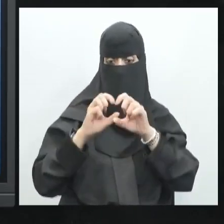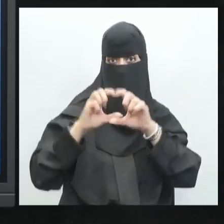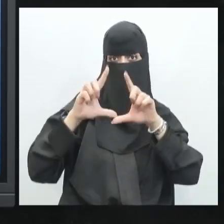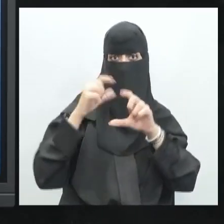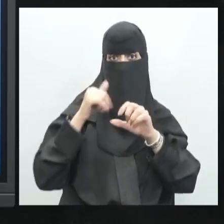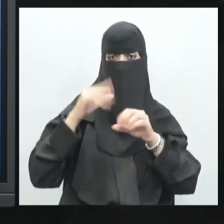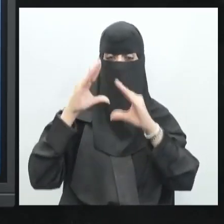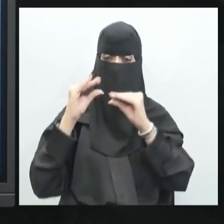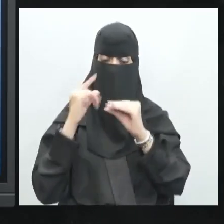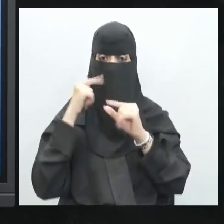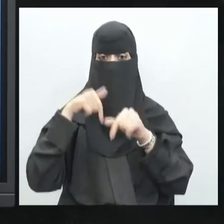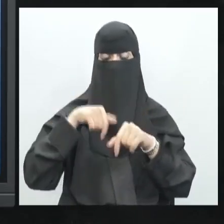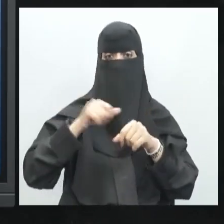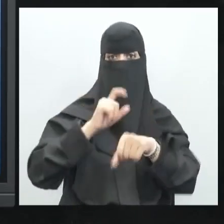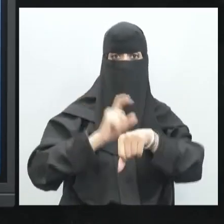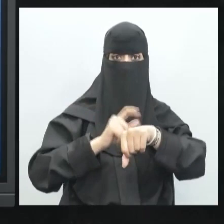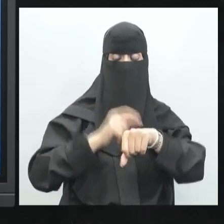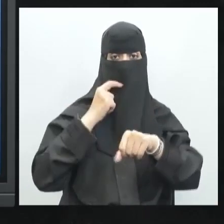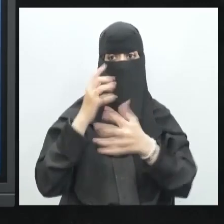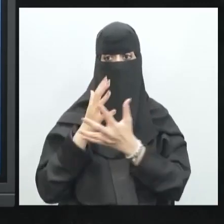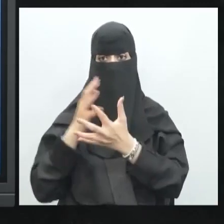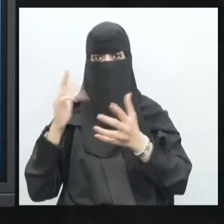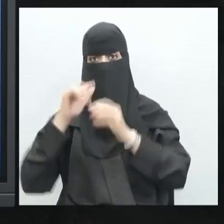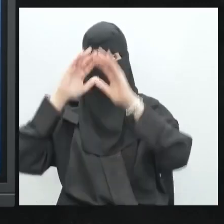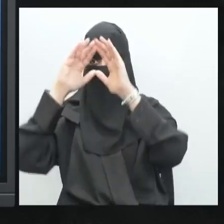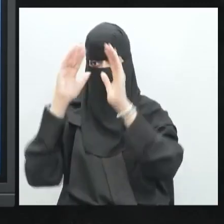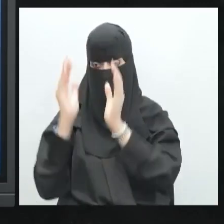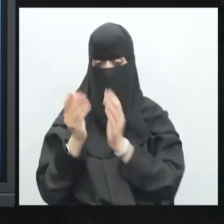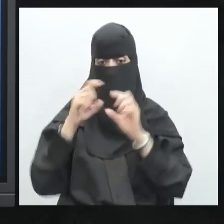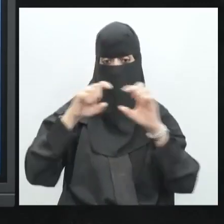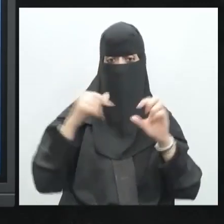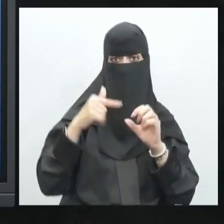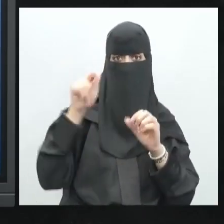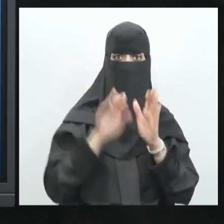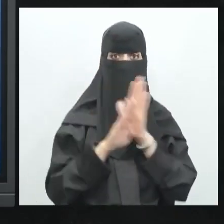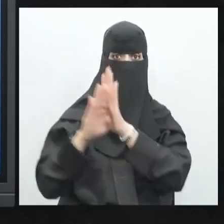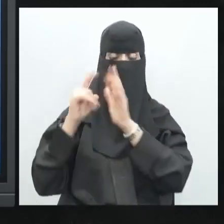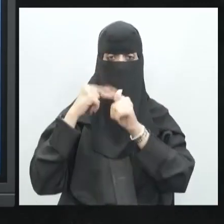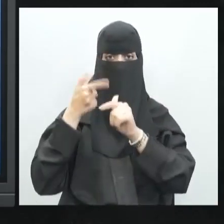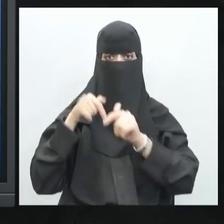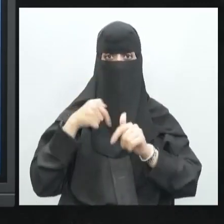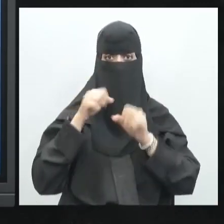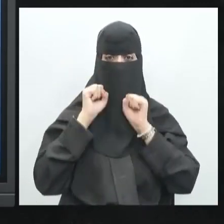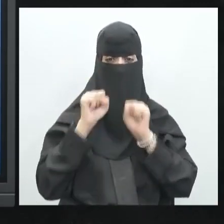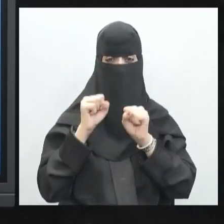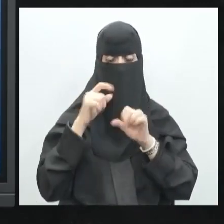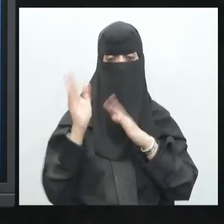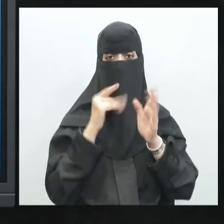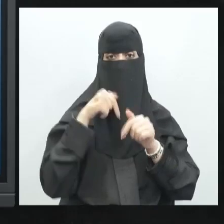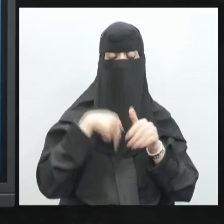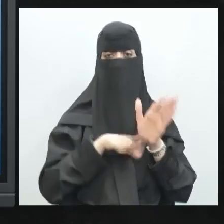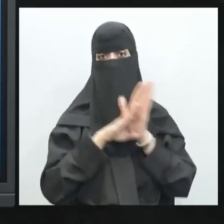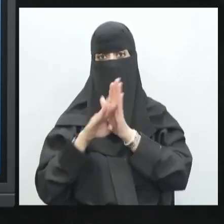إسفنجي العظام الكثيفة تحيط بالعظم إسفنجي لتعطيها الدعامة لتعطيها الصلابة كذلك هي